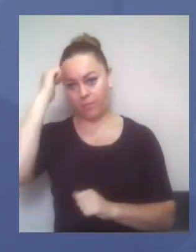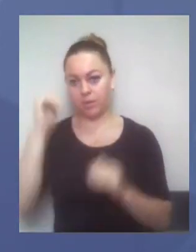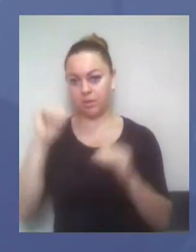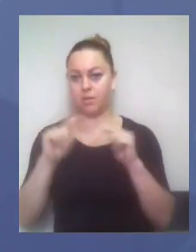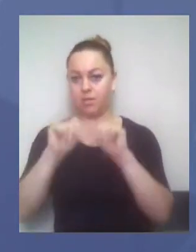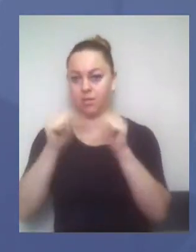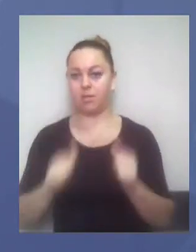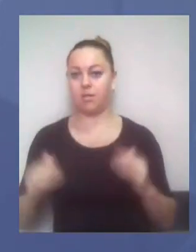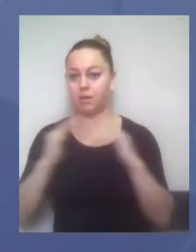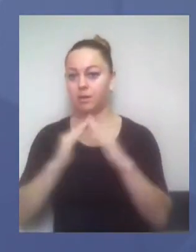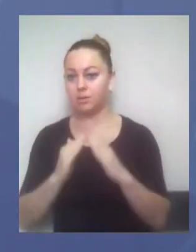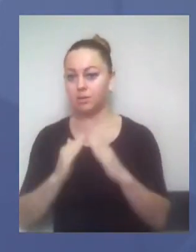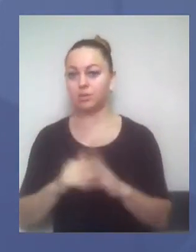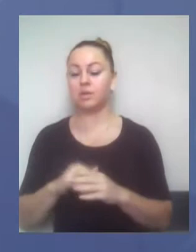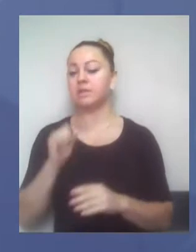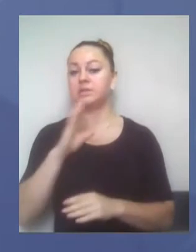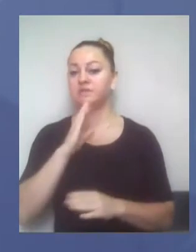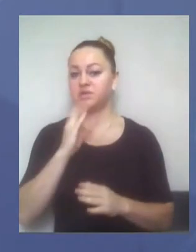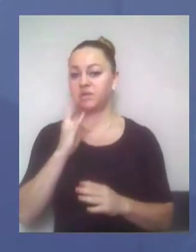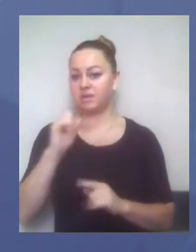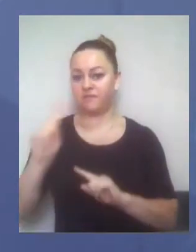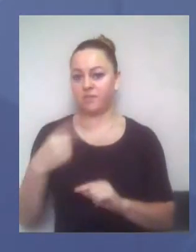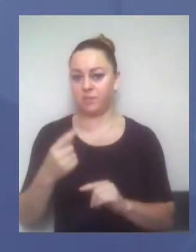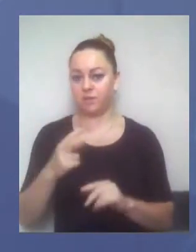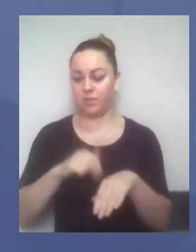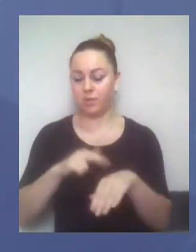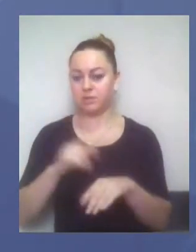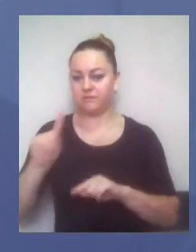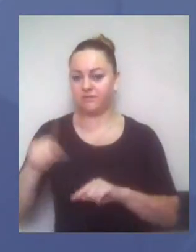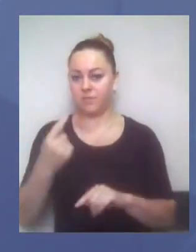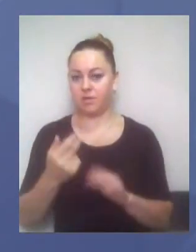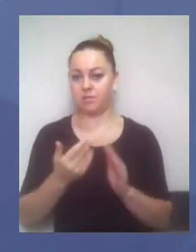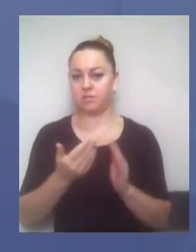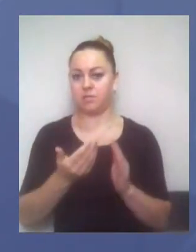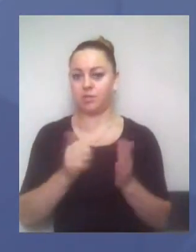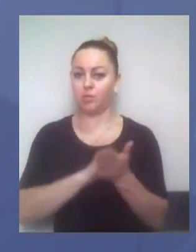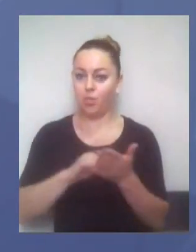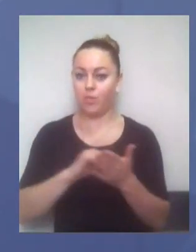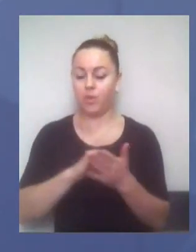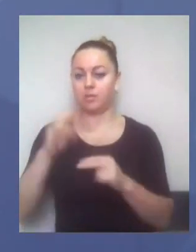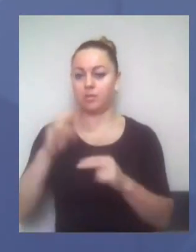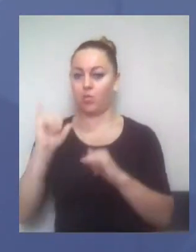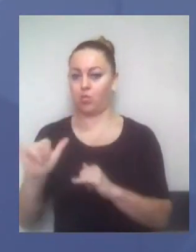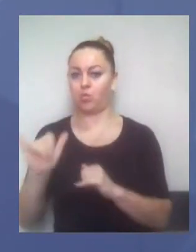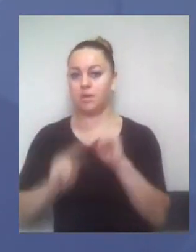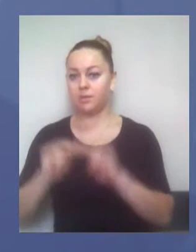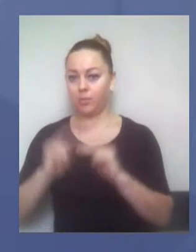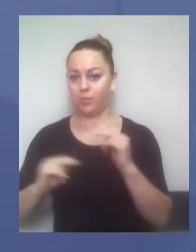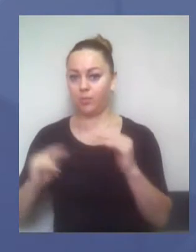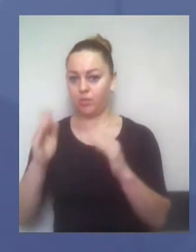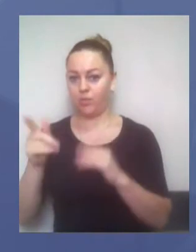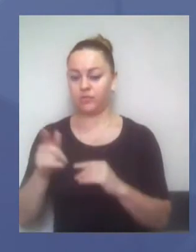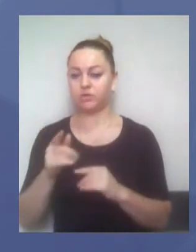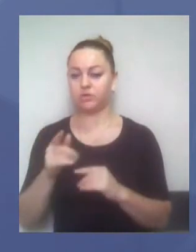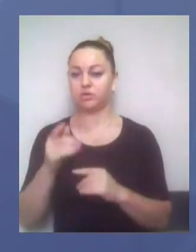она даже не затребовала никаких документів у застройщика, не проверила, действительно ли нарушається цей припас, никак не